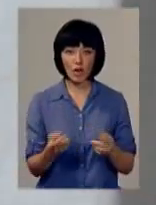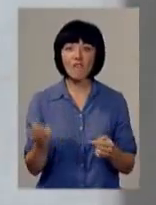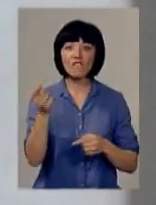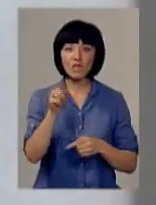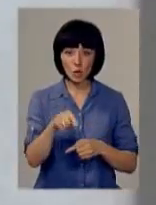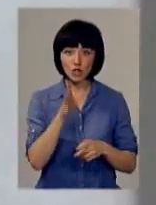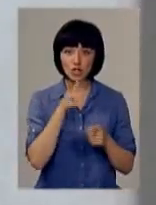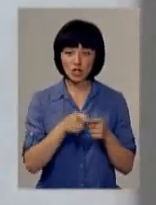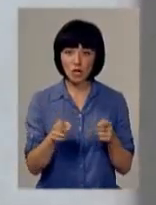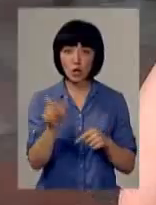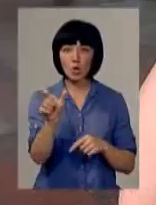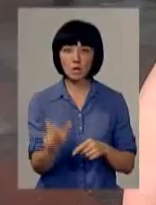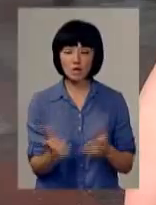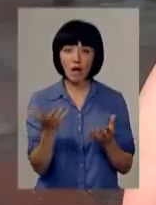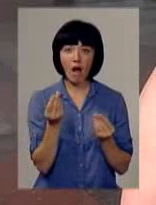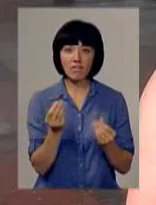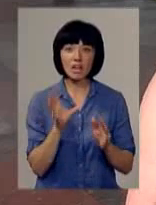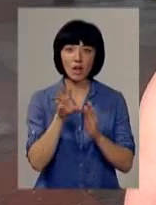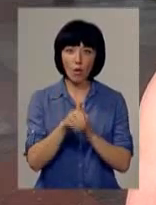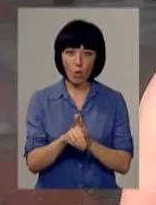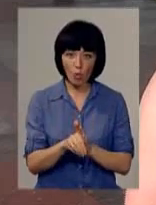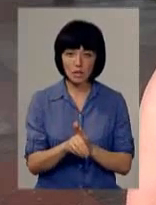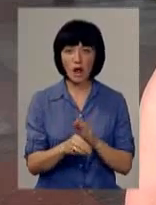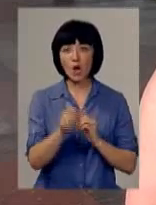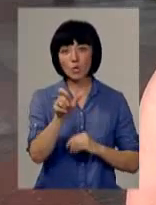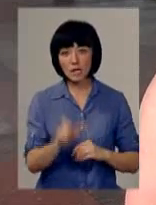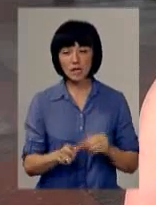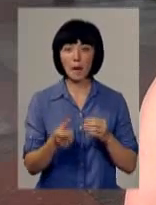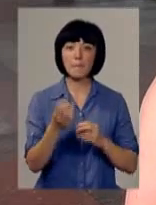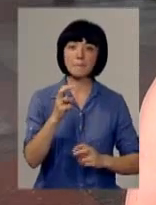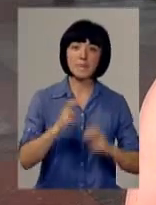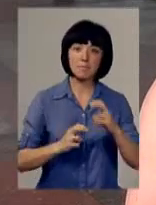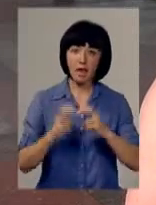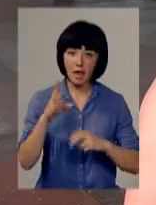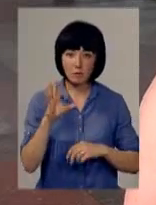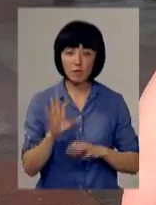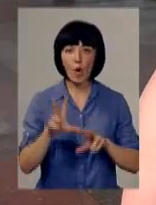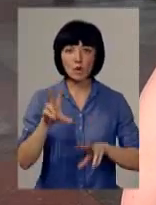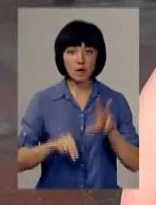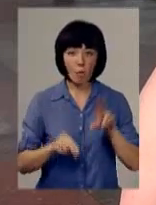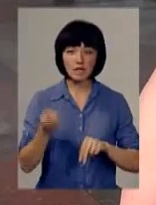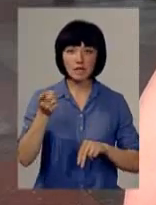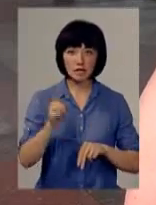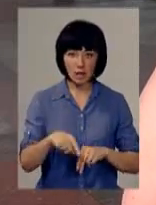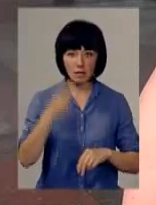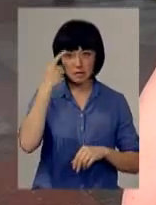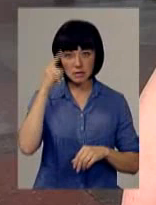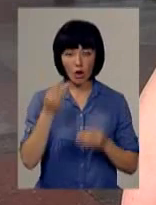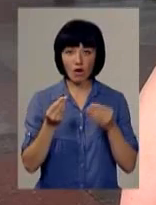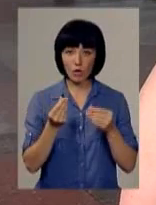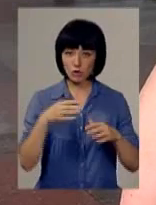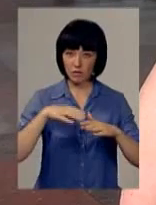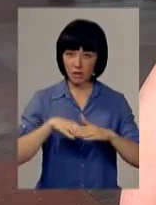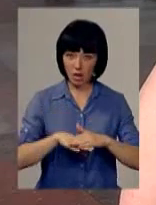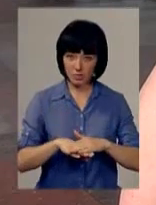же час людина, яка вкладає кошти, людина, підприємство, вони будуть також розраховувати на те, що вони знають. Вклавши